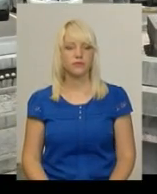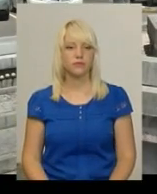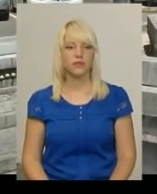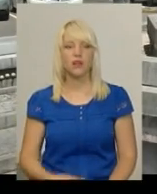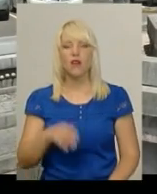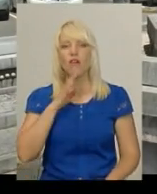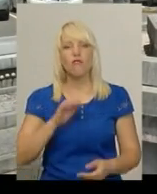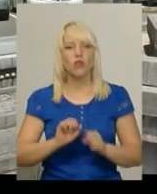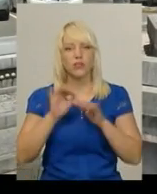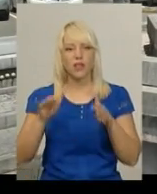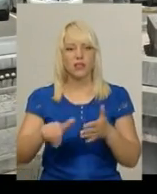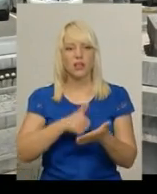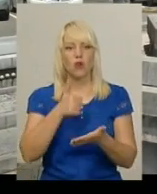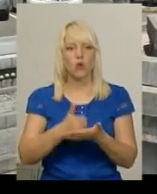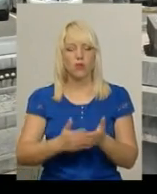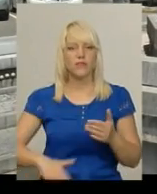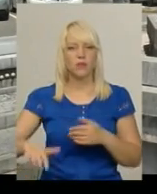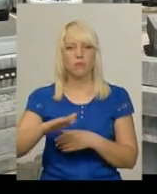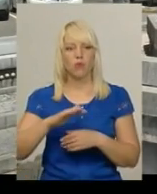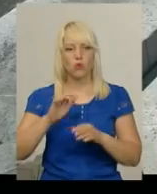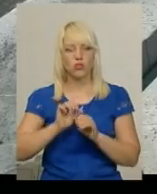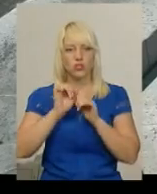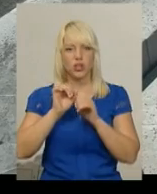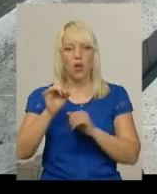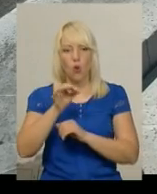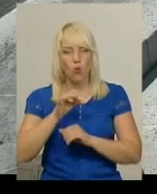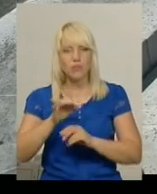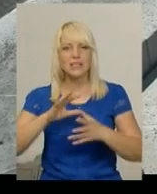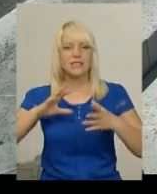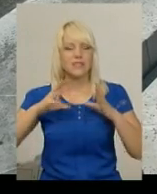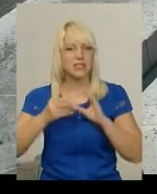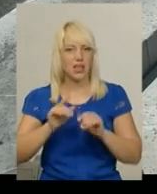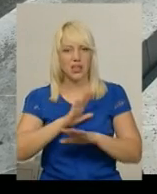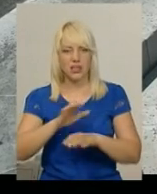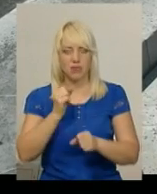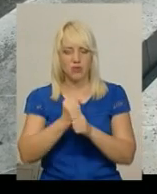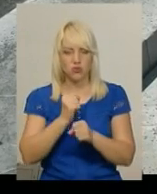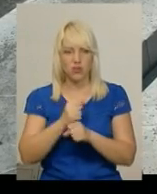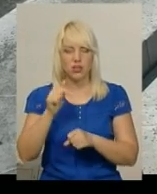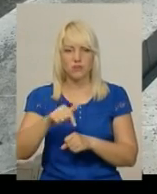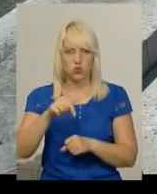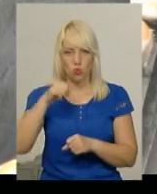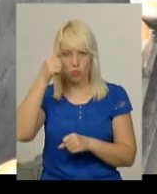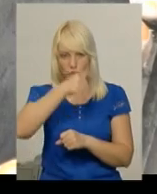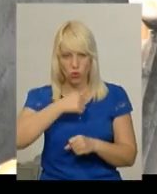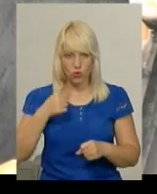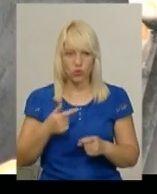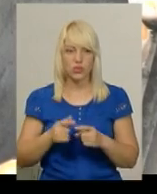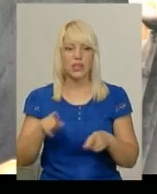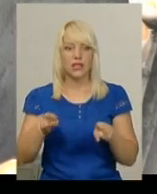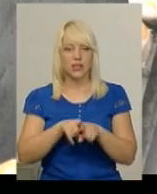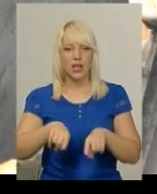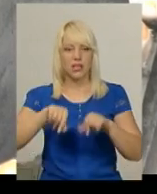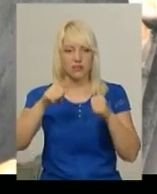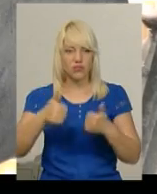Фонтани на головній площі області у цьому році не запускали жодного разу. Саме так вони виглядають зараз. Побудували їх наприкінці